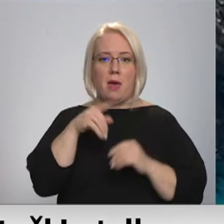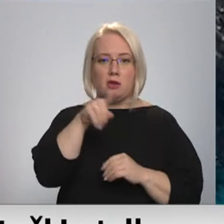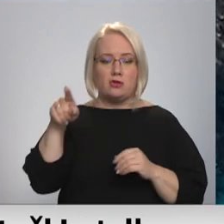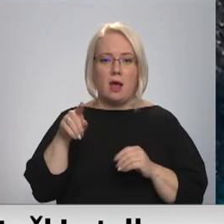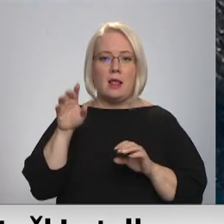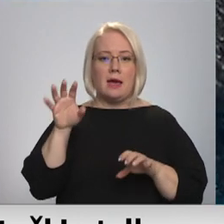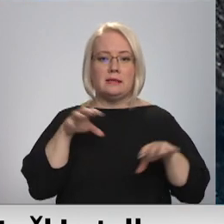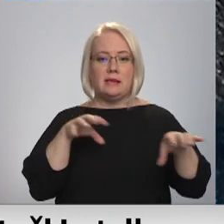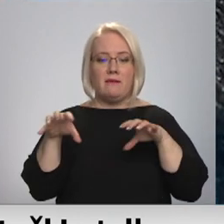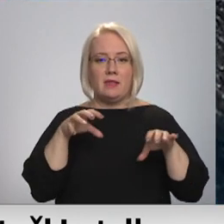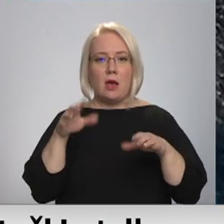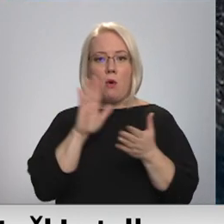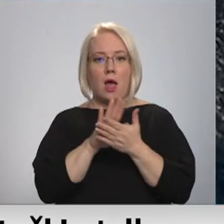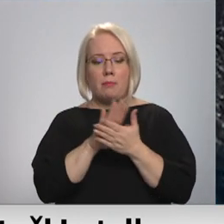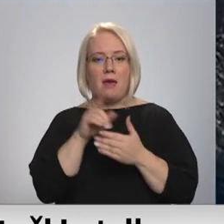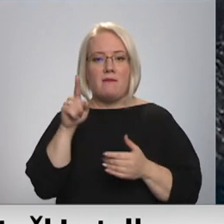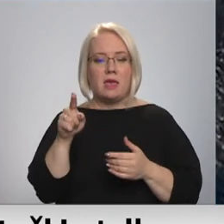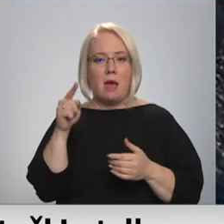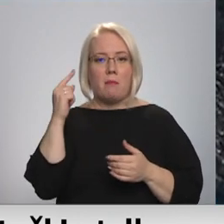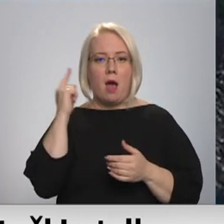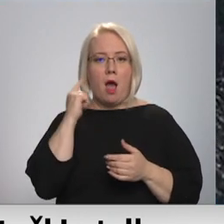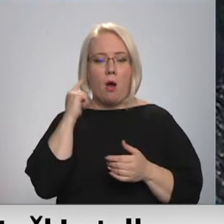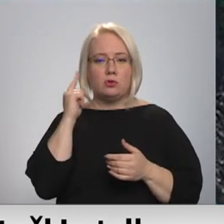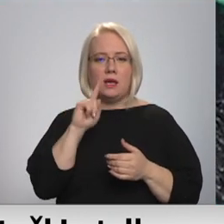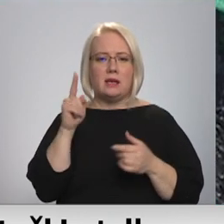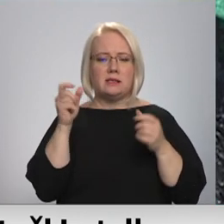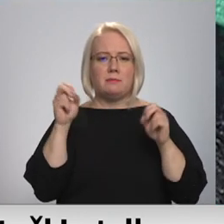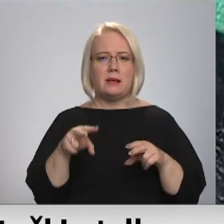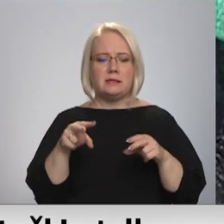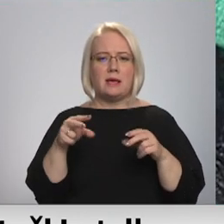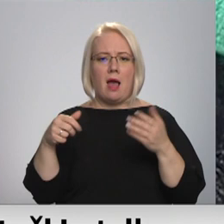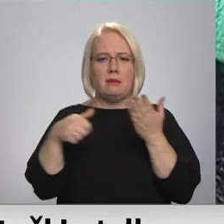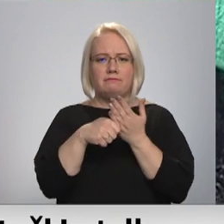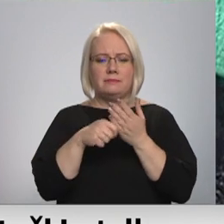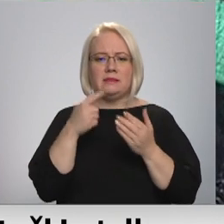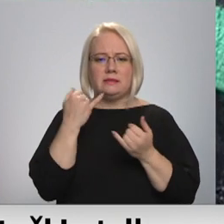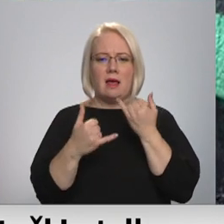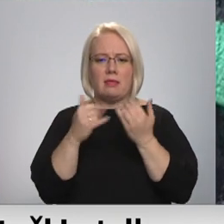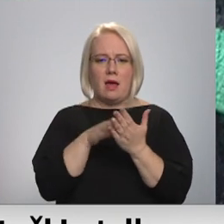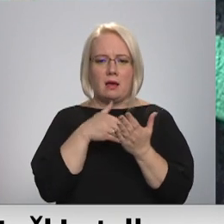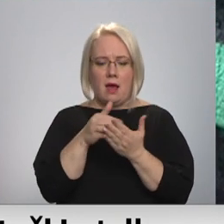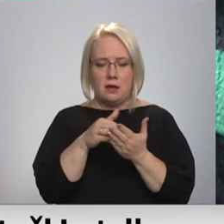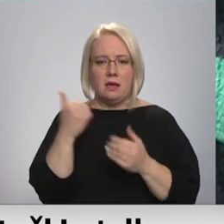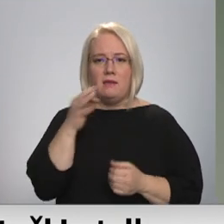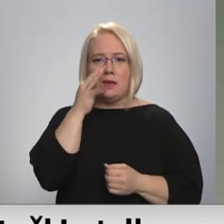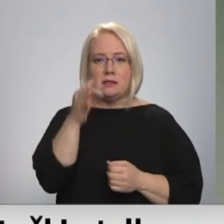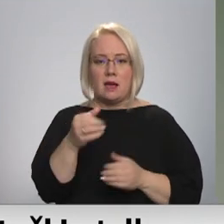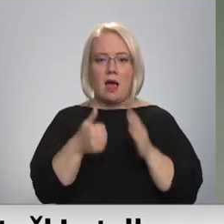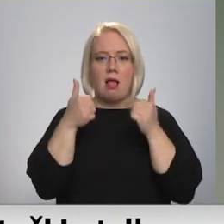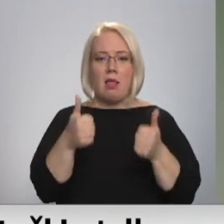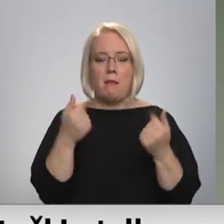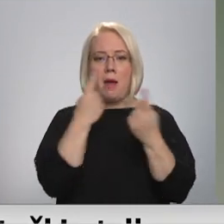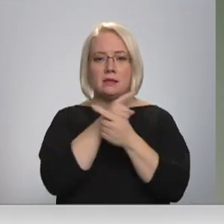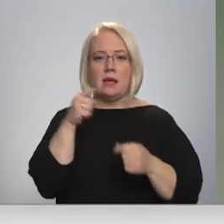varētu atpazīt, tie mausīs ir īpašas zīmes dzeltanā krāsā. Labā ziņa ir tāda, ka nav nekādu ziņu.